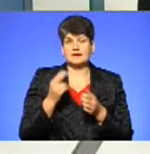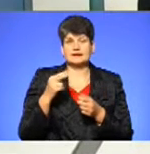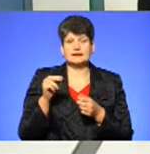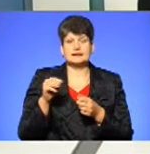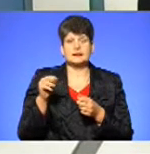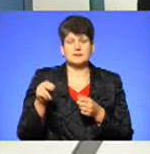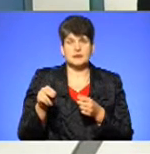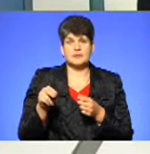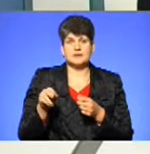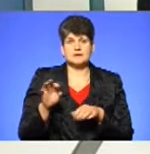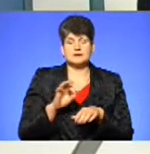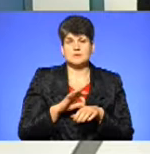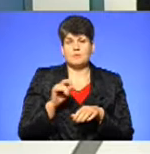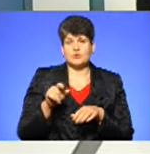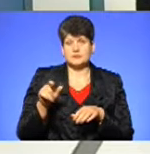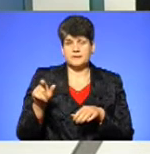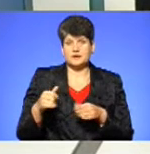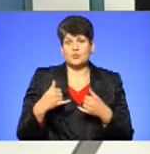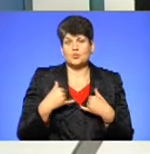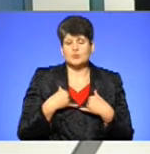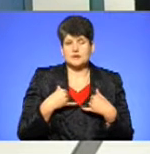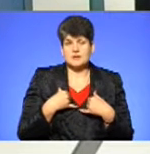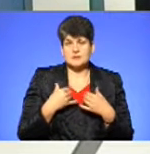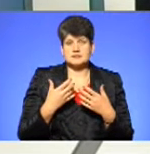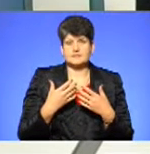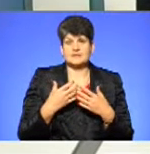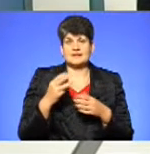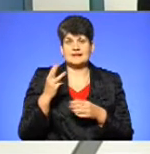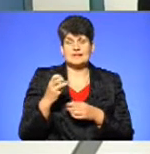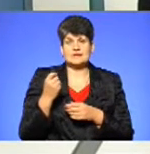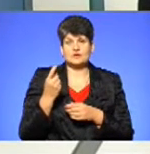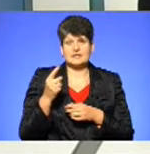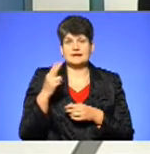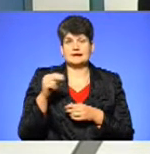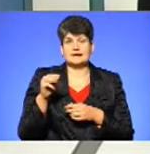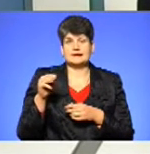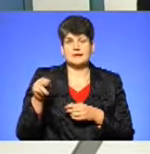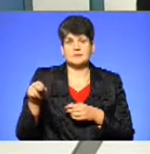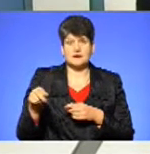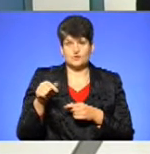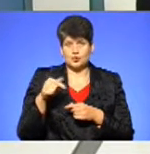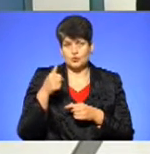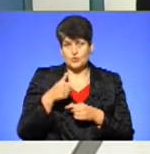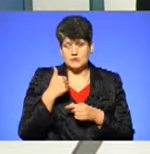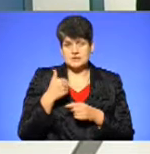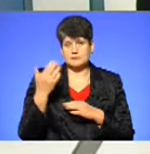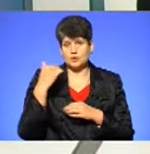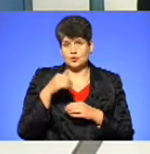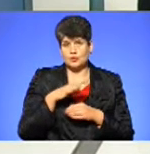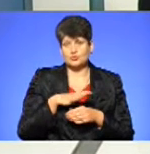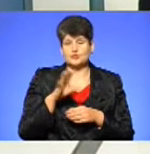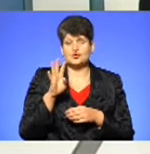потерпілими, на даний момент в нас 311 ДТП, цього року, минулого року було